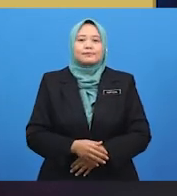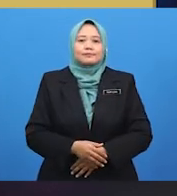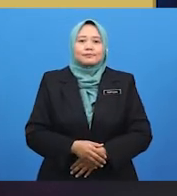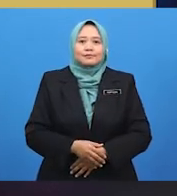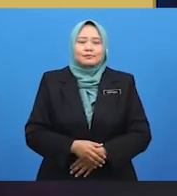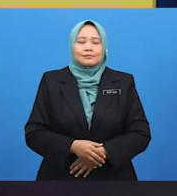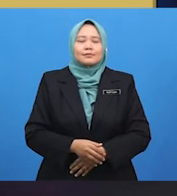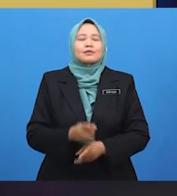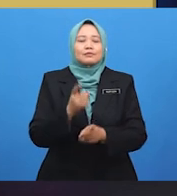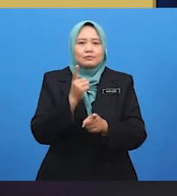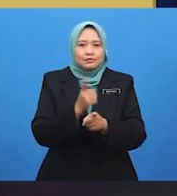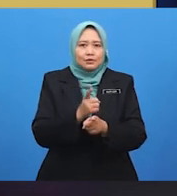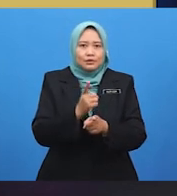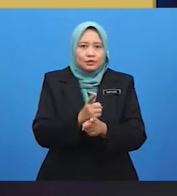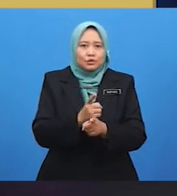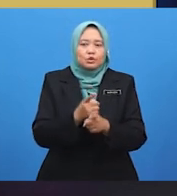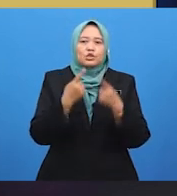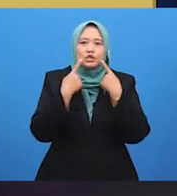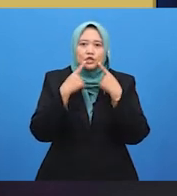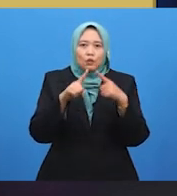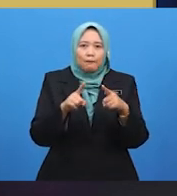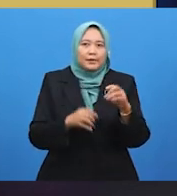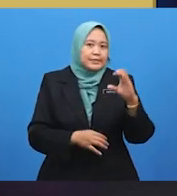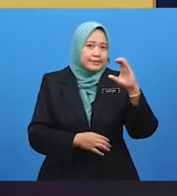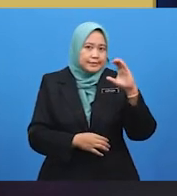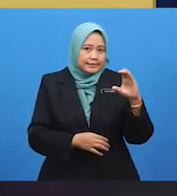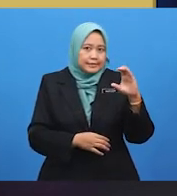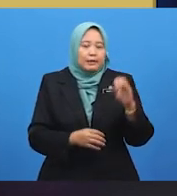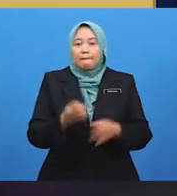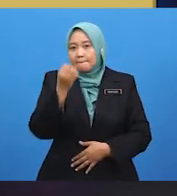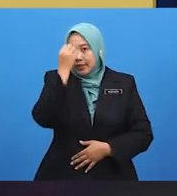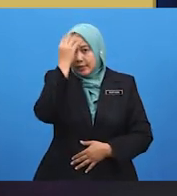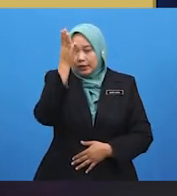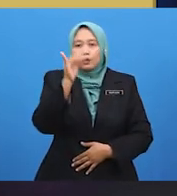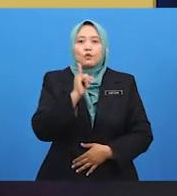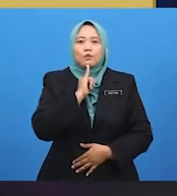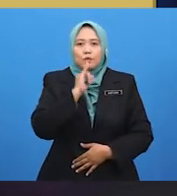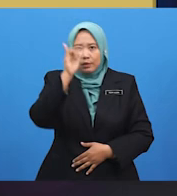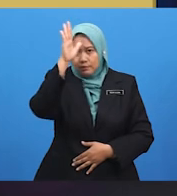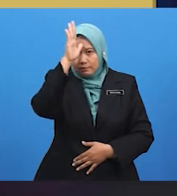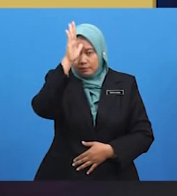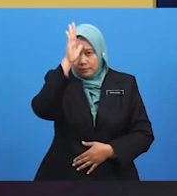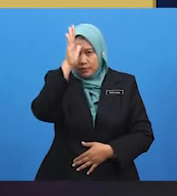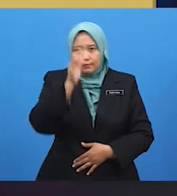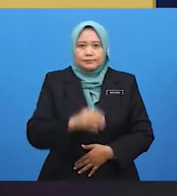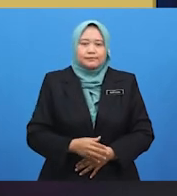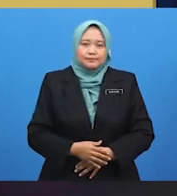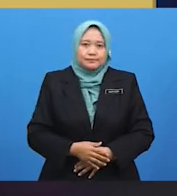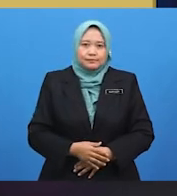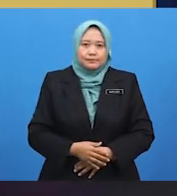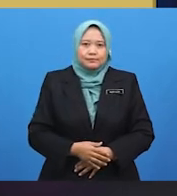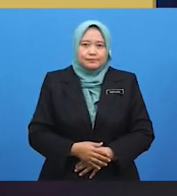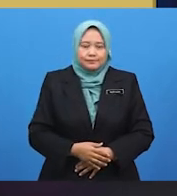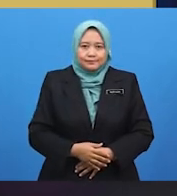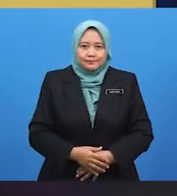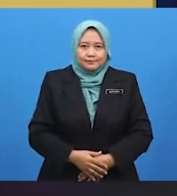Ya, betul. Jawapannya adalah C. Memberitahu ibu bapa atau jiran lain dan